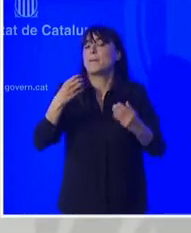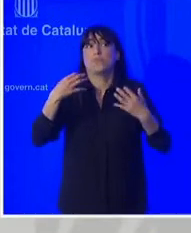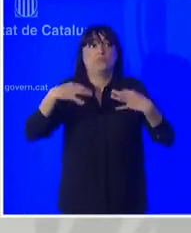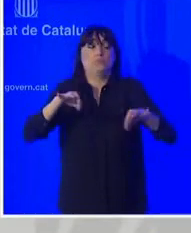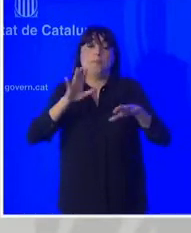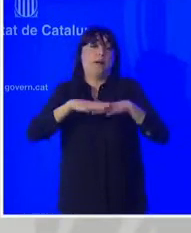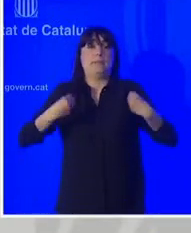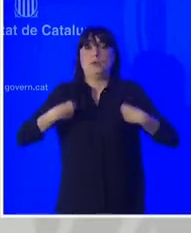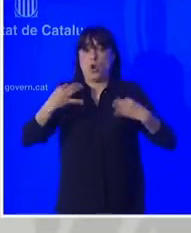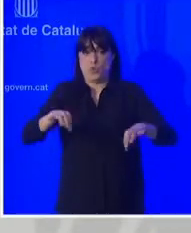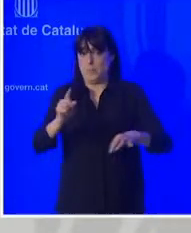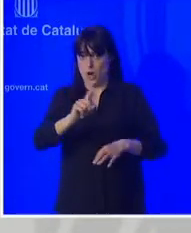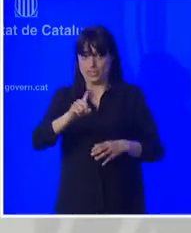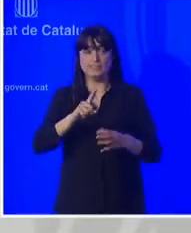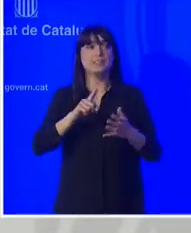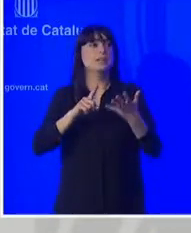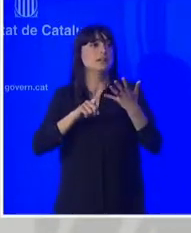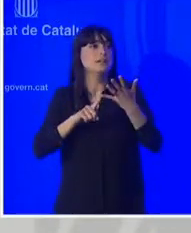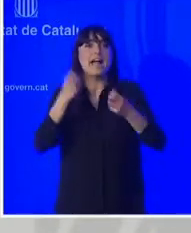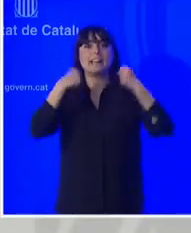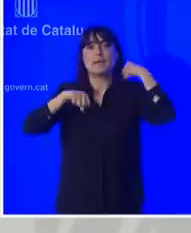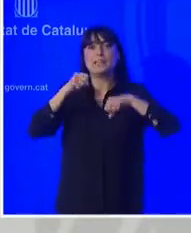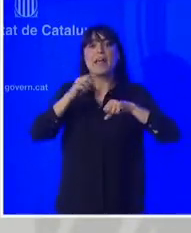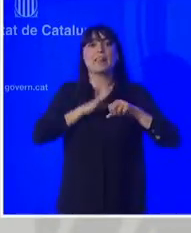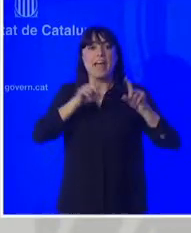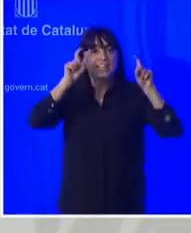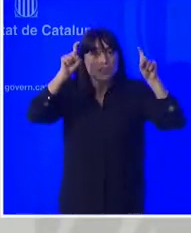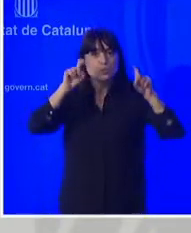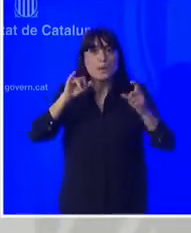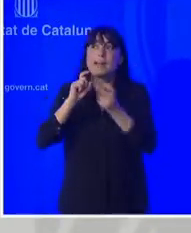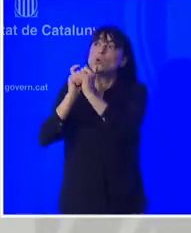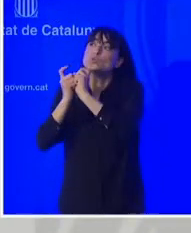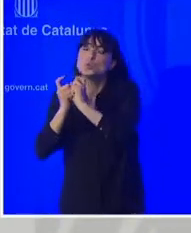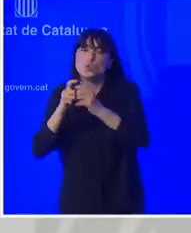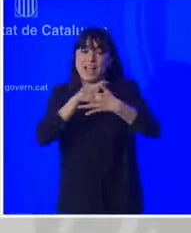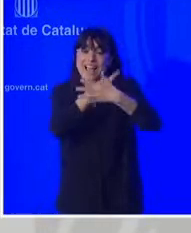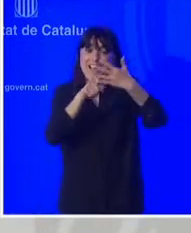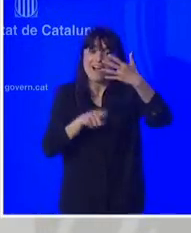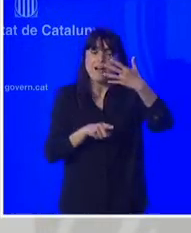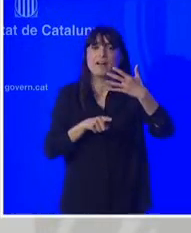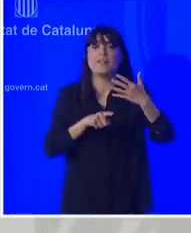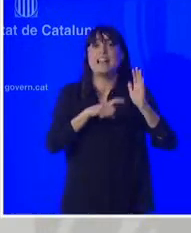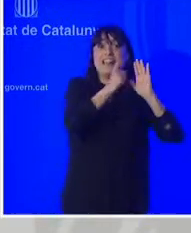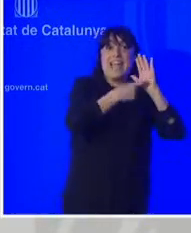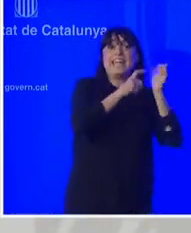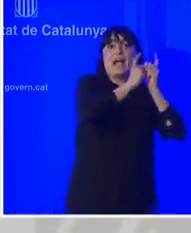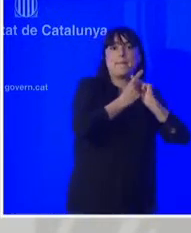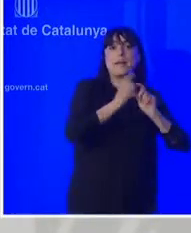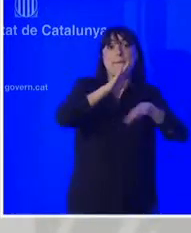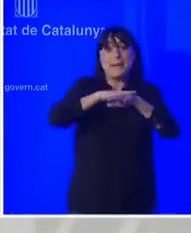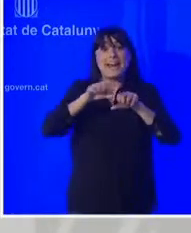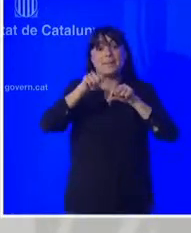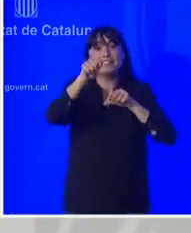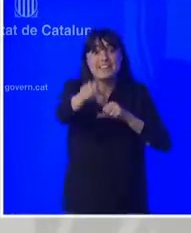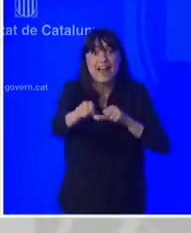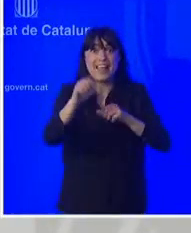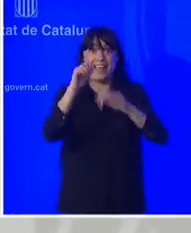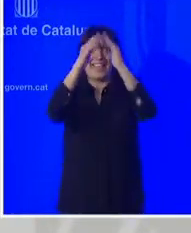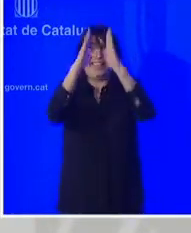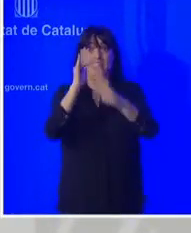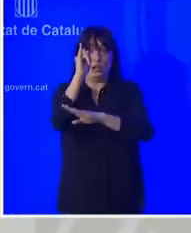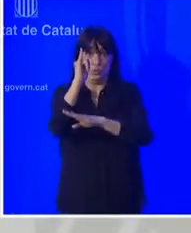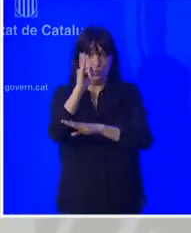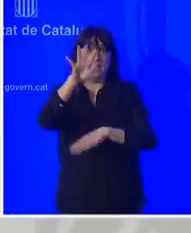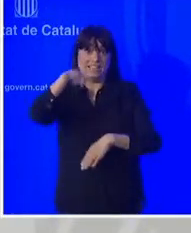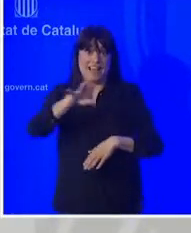la seva activitat d'assessorament i de consultoria. En aquest sentit, l'Incasol està treballant per afrontar els reptes de